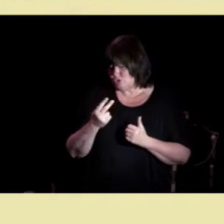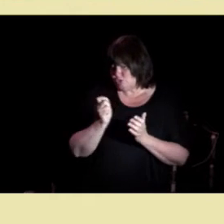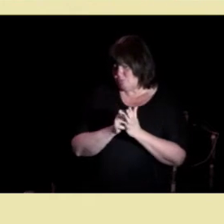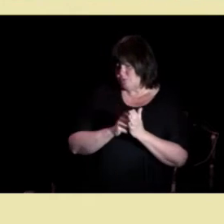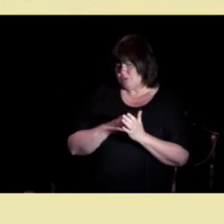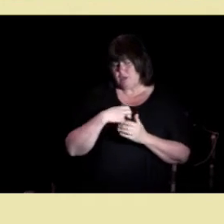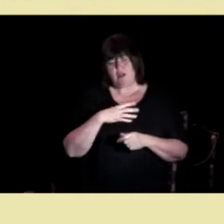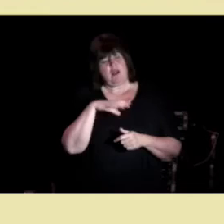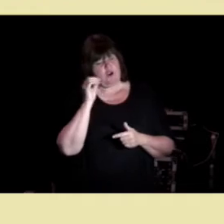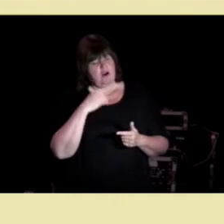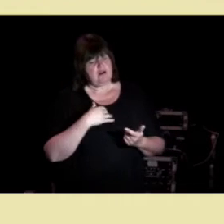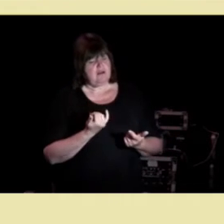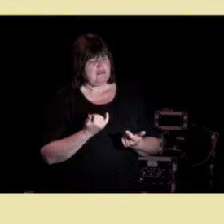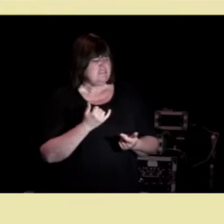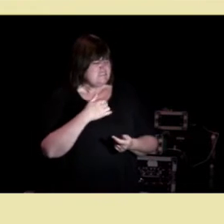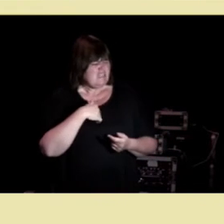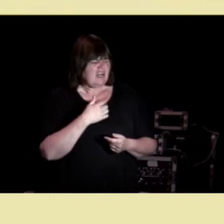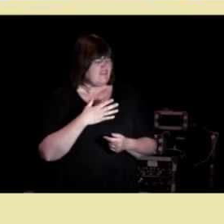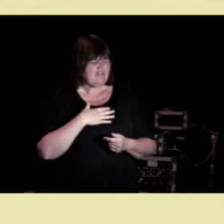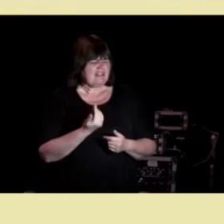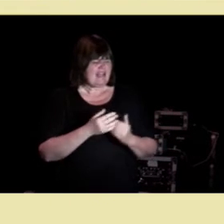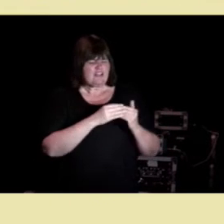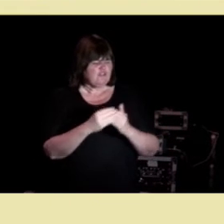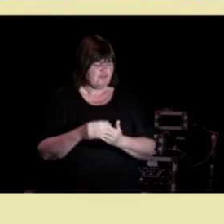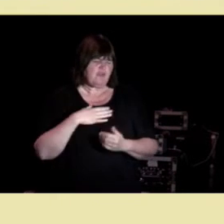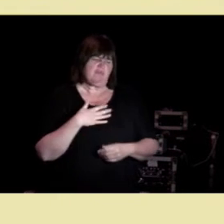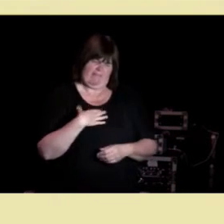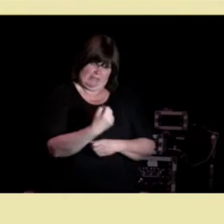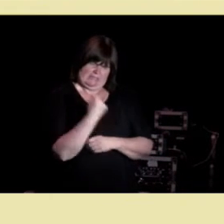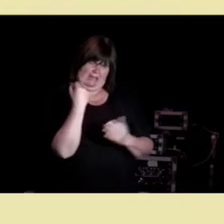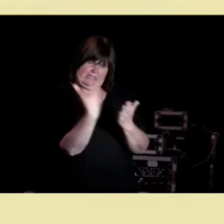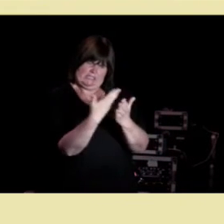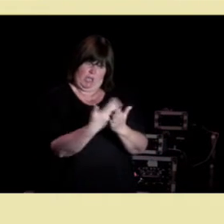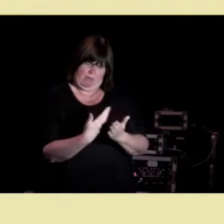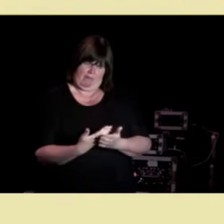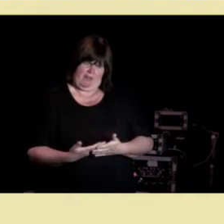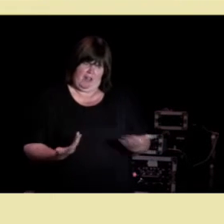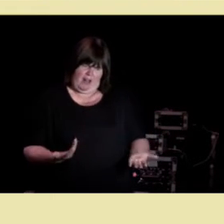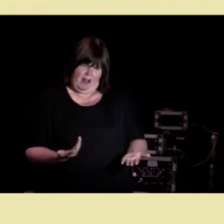at nei jeg vil ikke legge noen føringer men jeg vil på det sterkeste anbefale deg